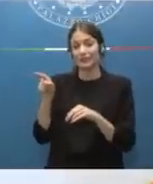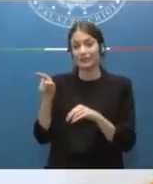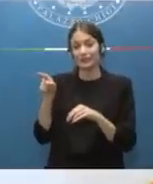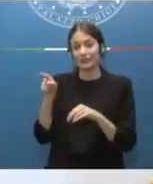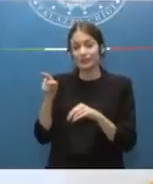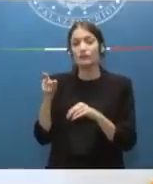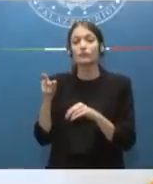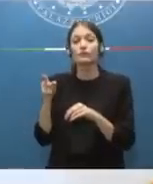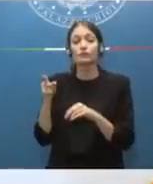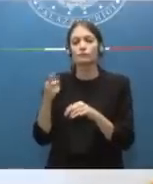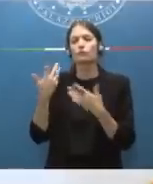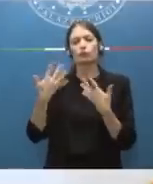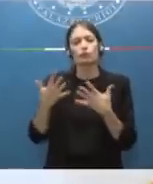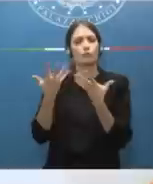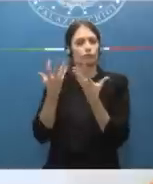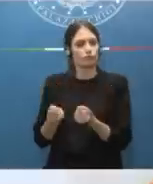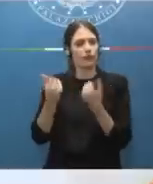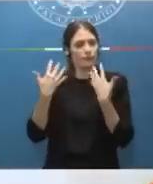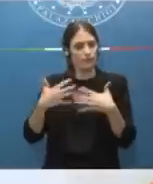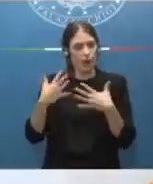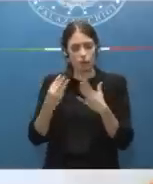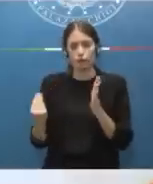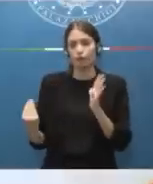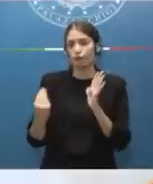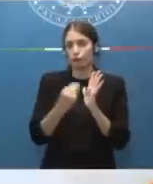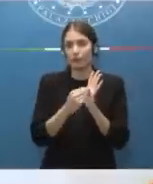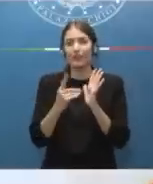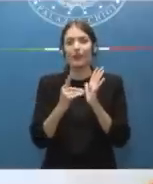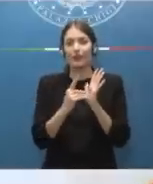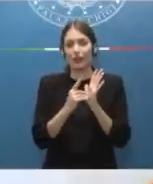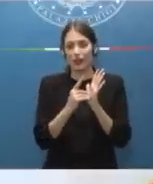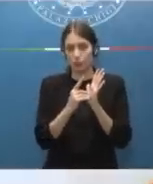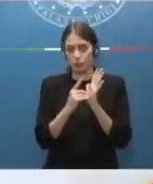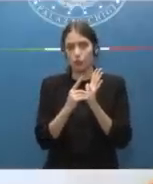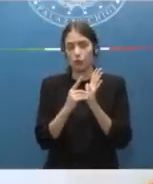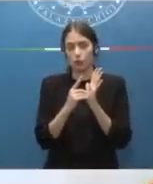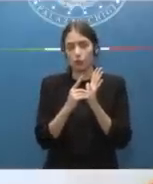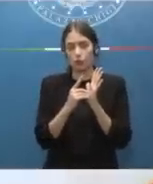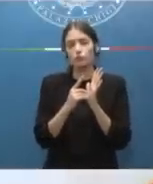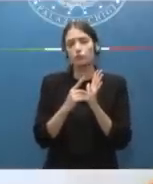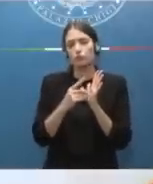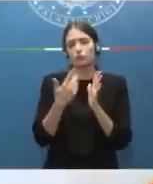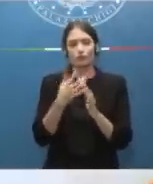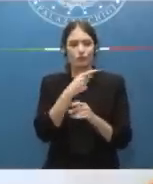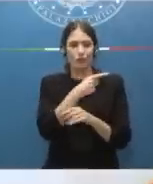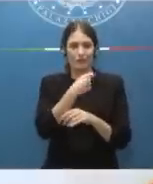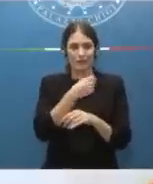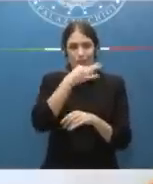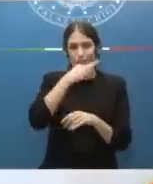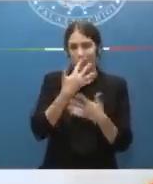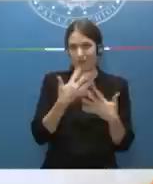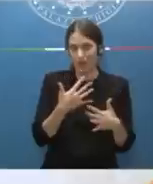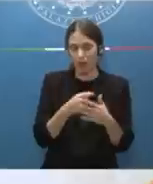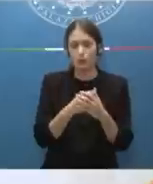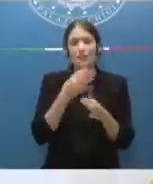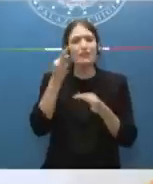accolta ed è stata inserita nel decreto di cui si è parlato nel senso che non